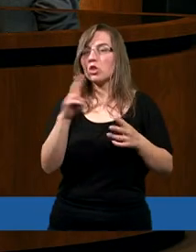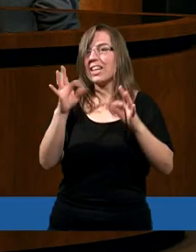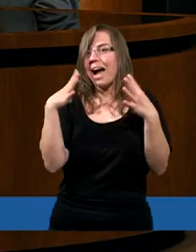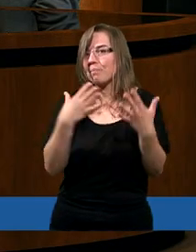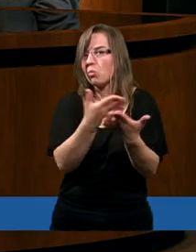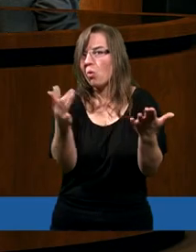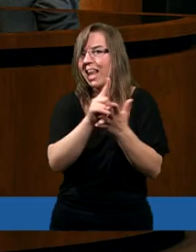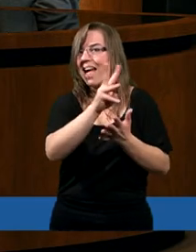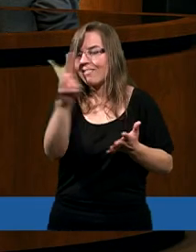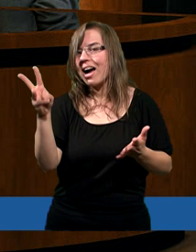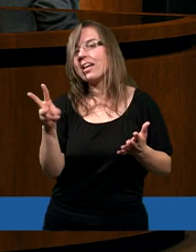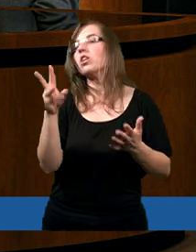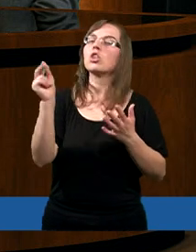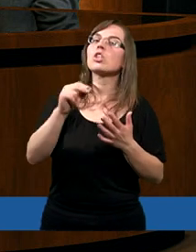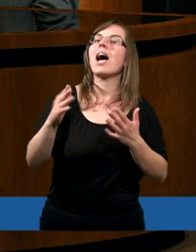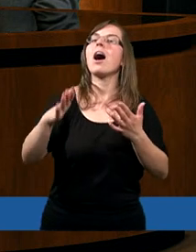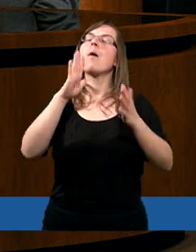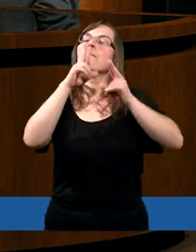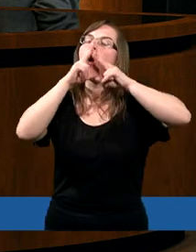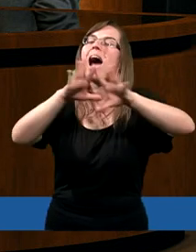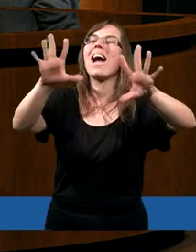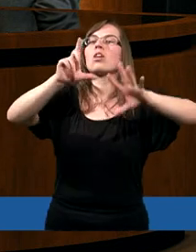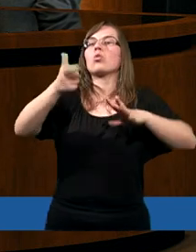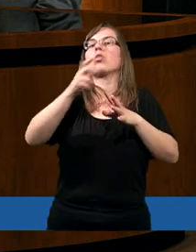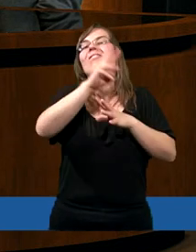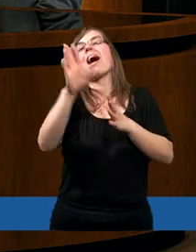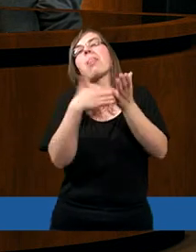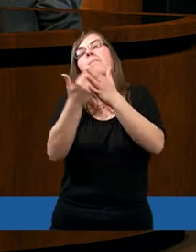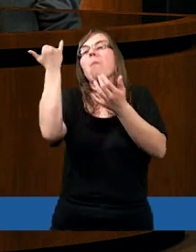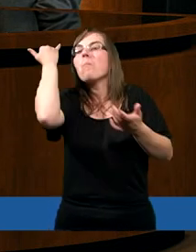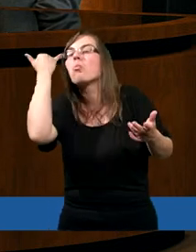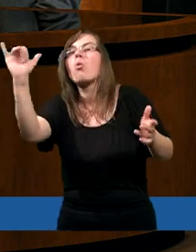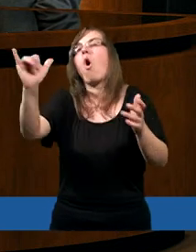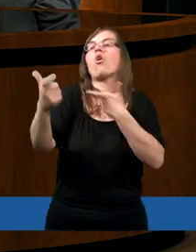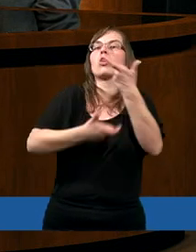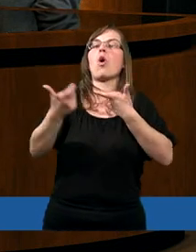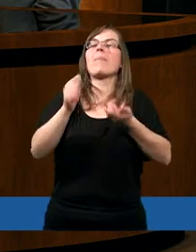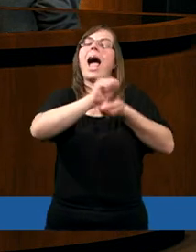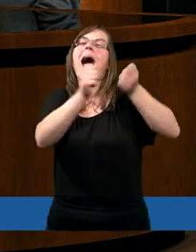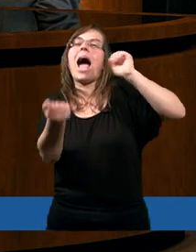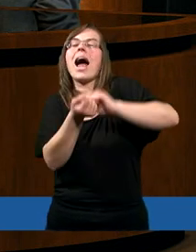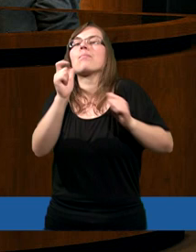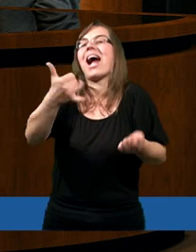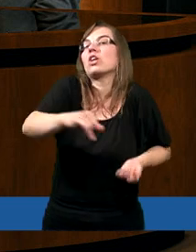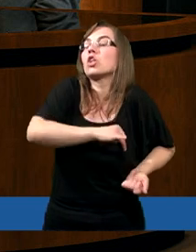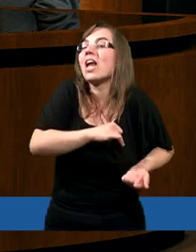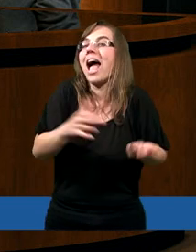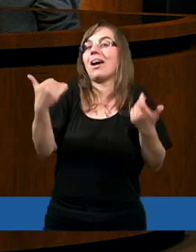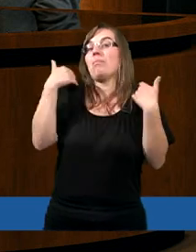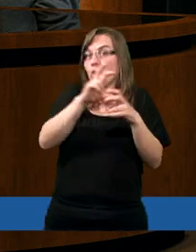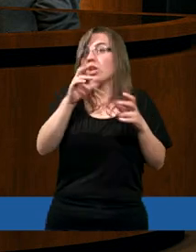Albo który przemówił w taki sposób, że pokazał Wam na przykład, nie wiem, jakiś błąd, któryś się zrobili albo nawet może grzech.